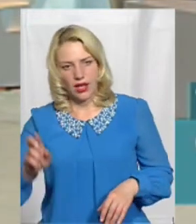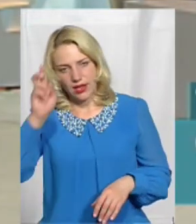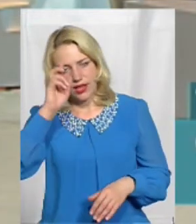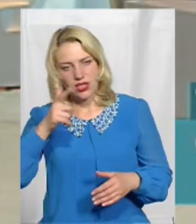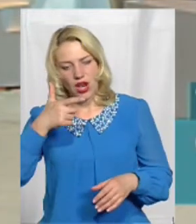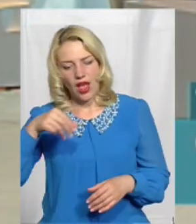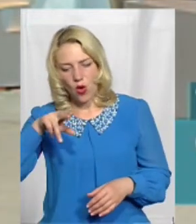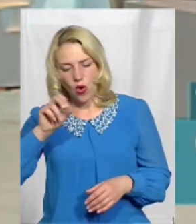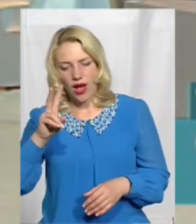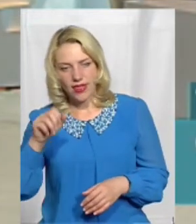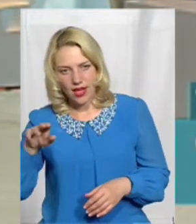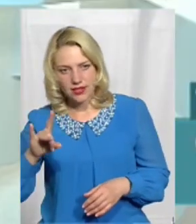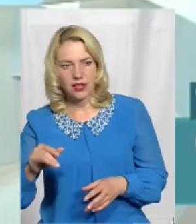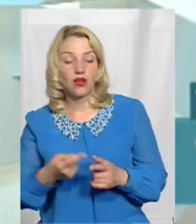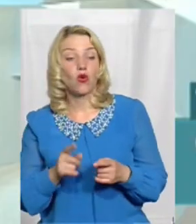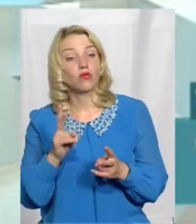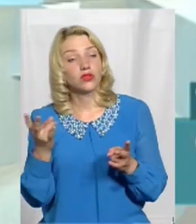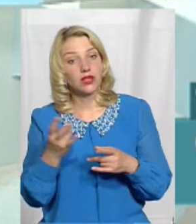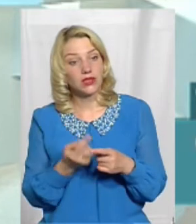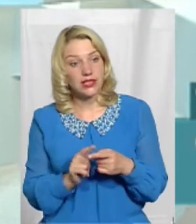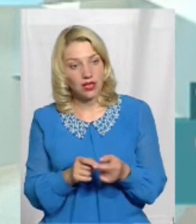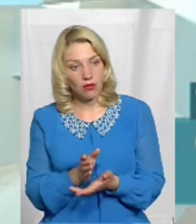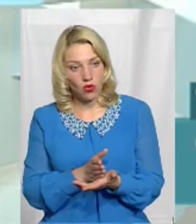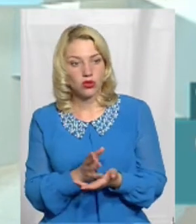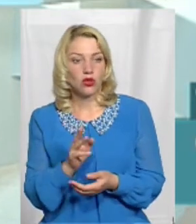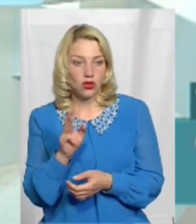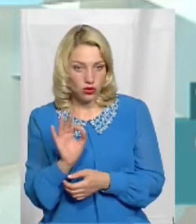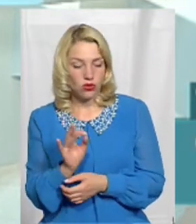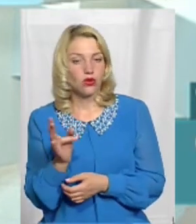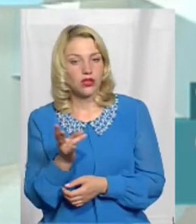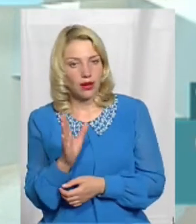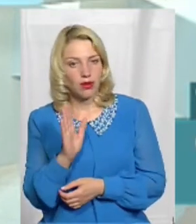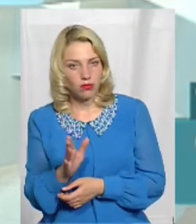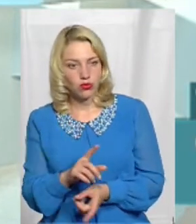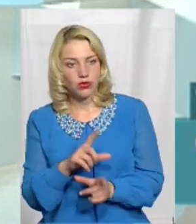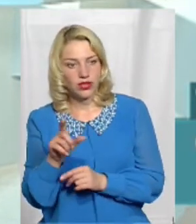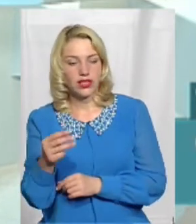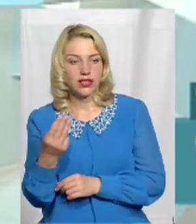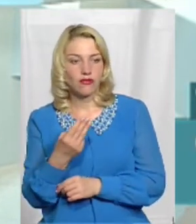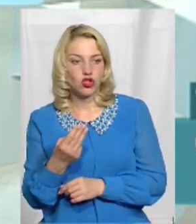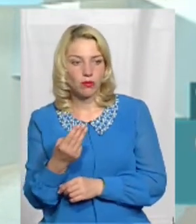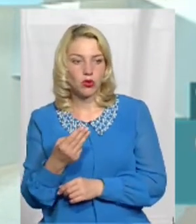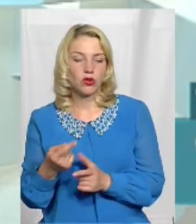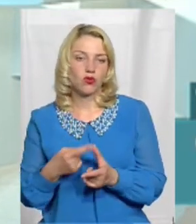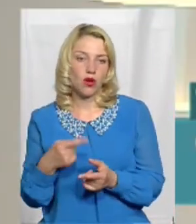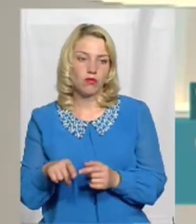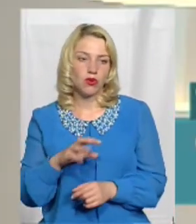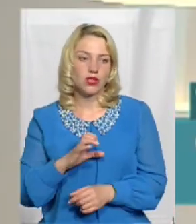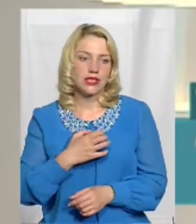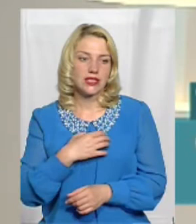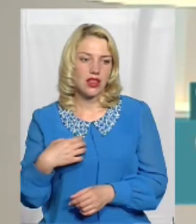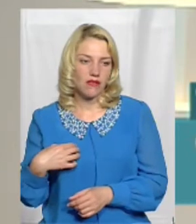Держгеокадастер От якщо комусь ці послуги треба, то, звісно, прийдеться їхати в Шепетівку або в Славуту